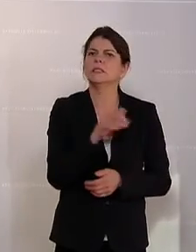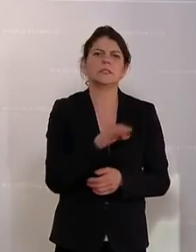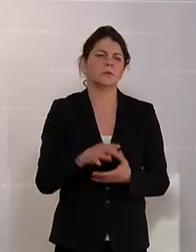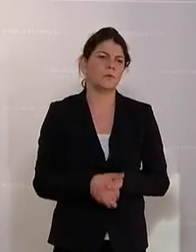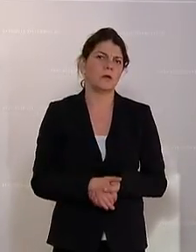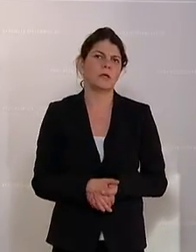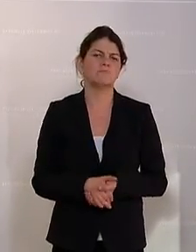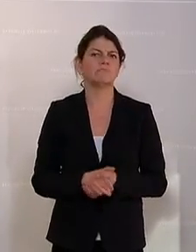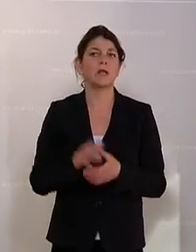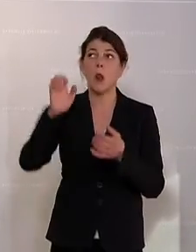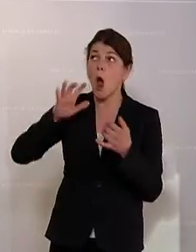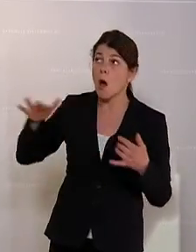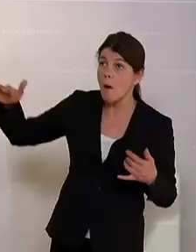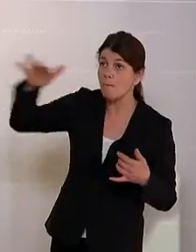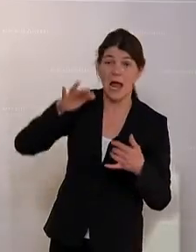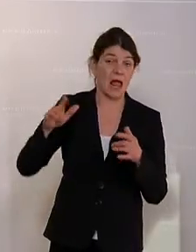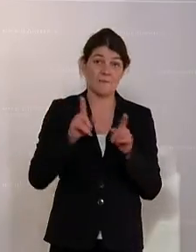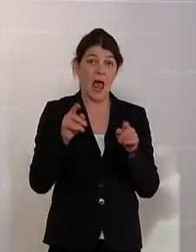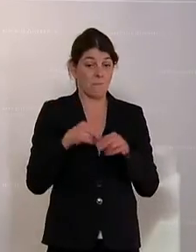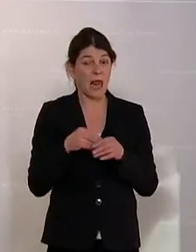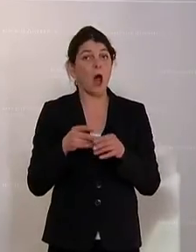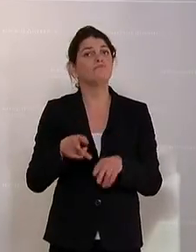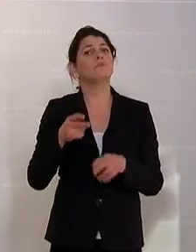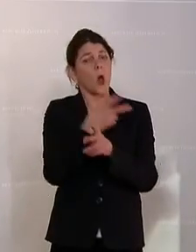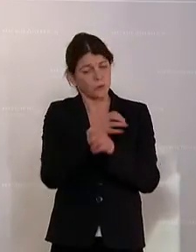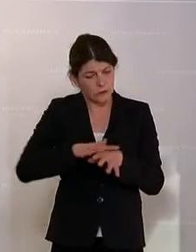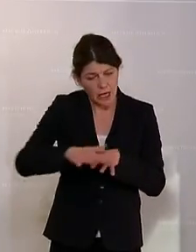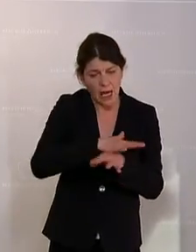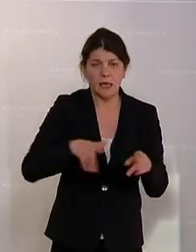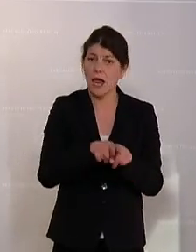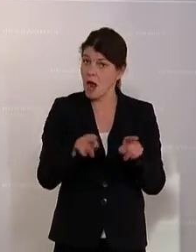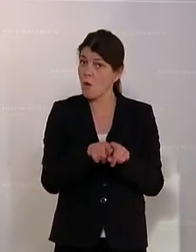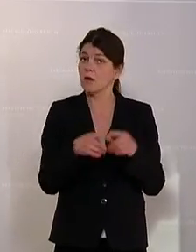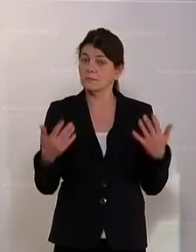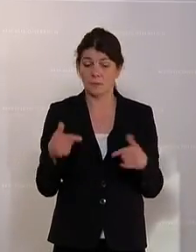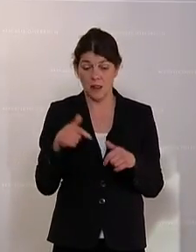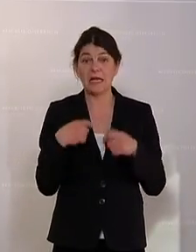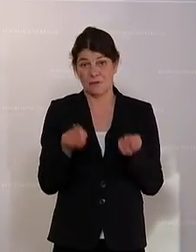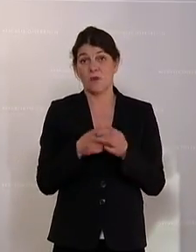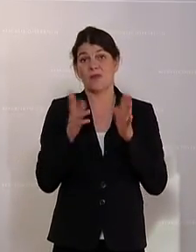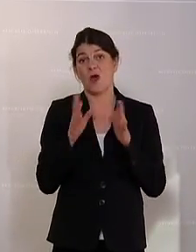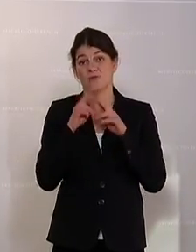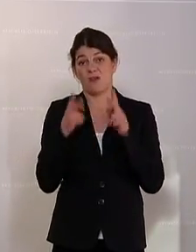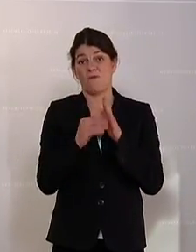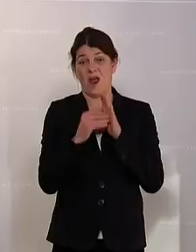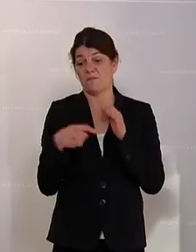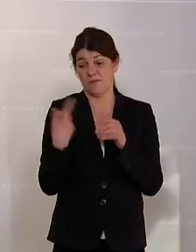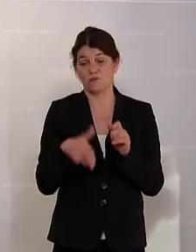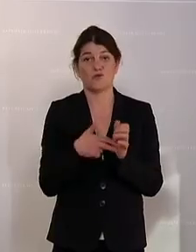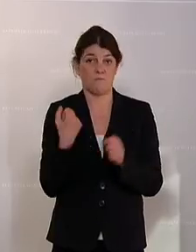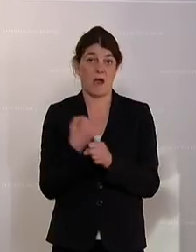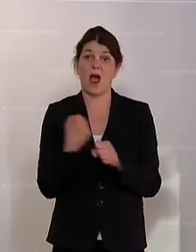europäischer Ebene, sondern auch auf nationaler Ebene. Und da haben wir noch Hausaufgaben vor uns, die wir erledigen müssen.